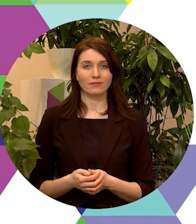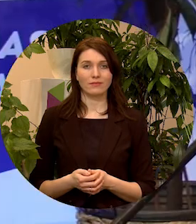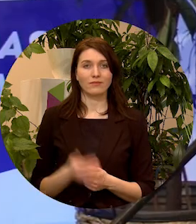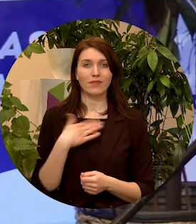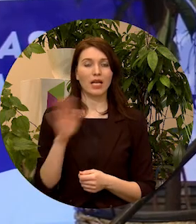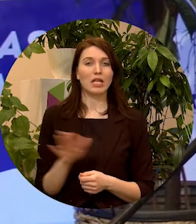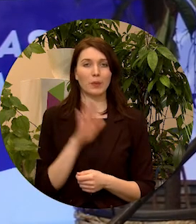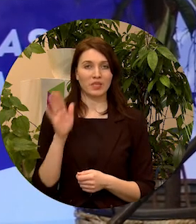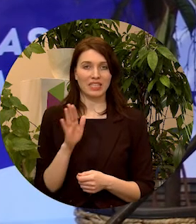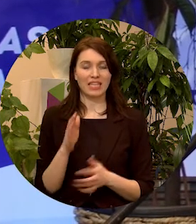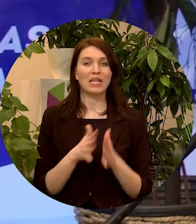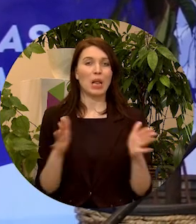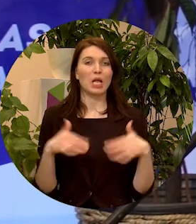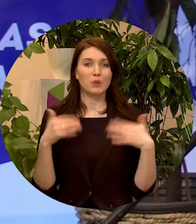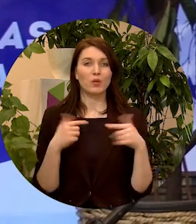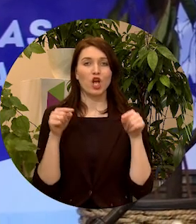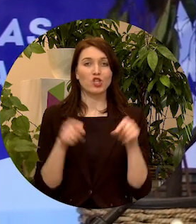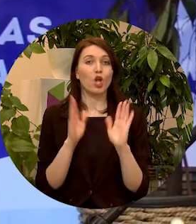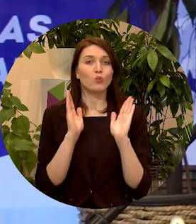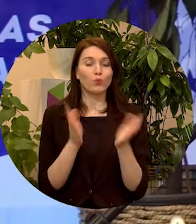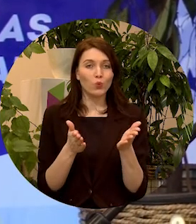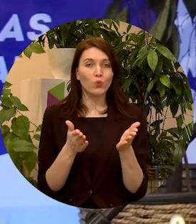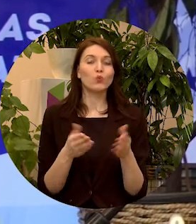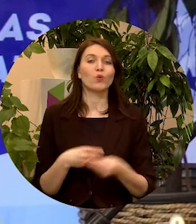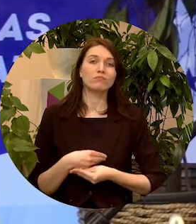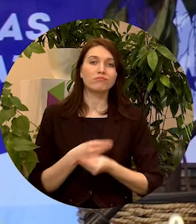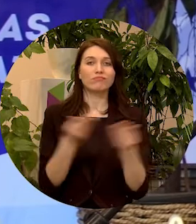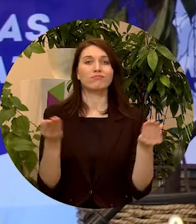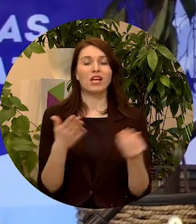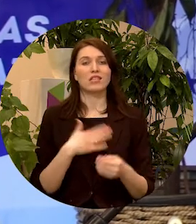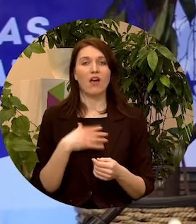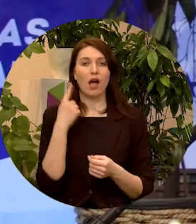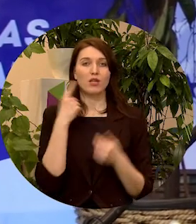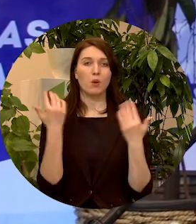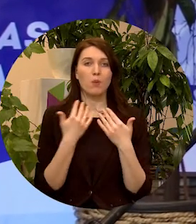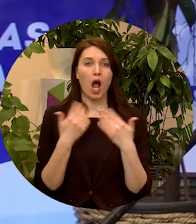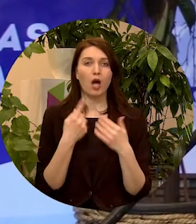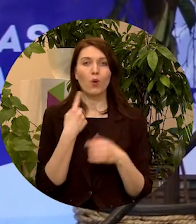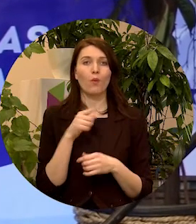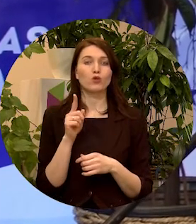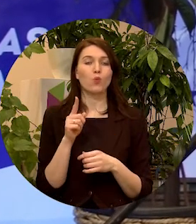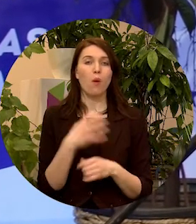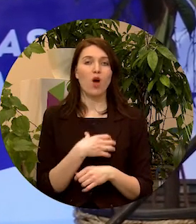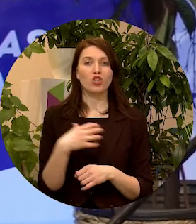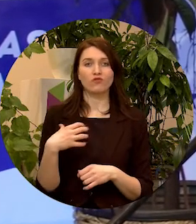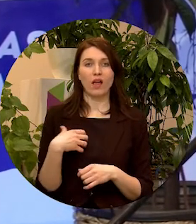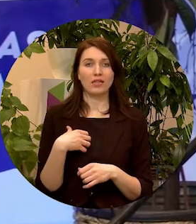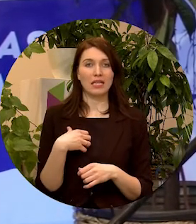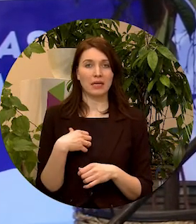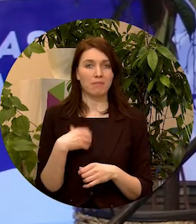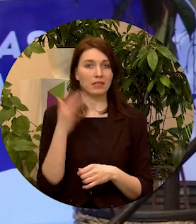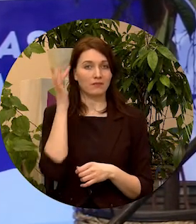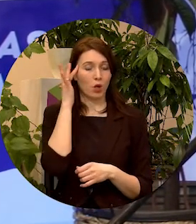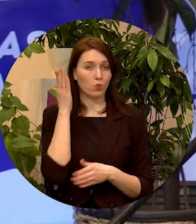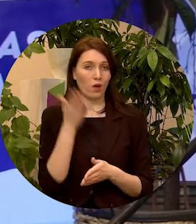Labdien! Liels priekš šeit būt un dalīties arī savās pārdomās no tāda pašvaldības skatu punkta.